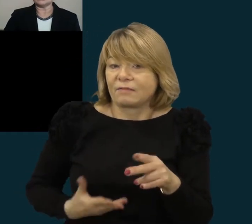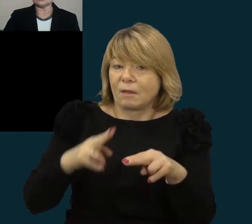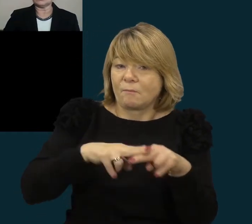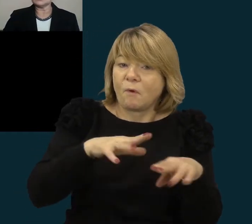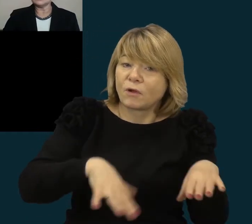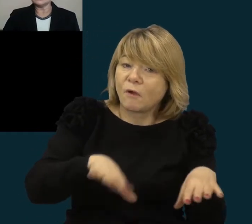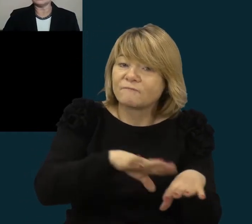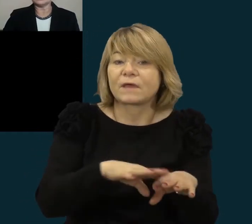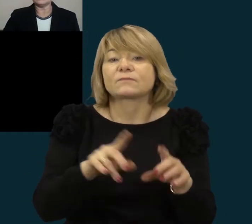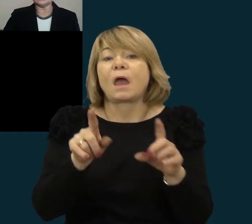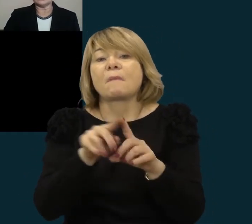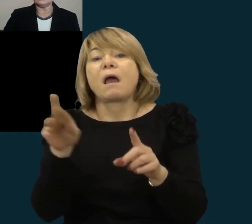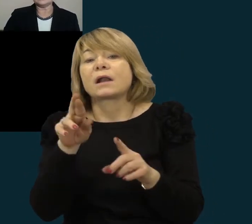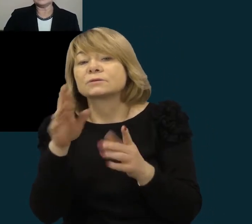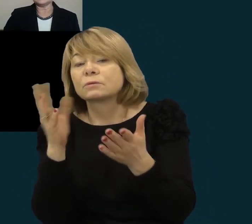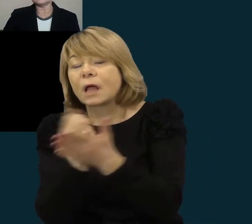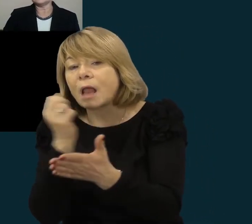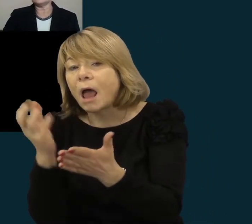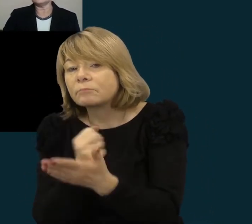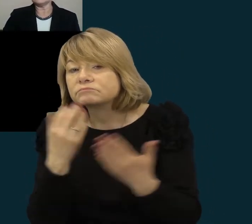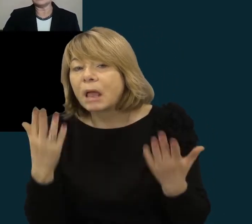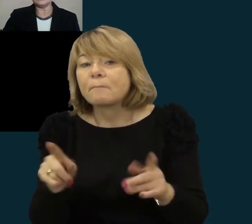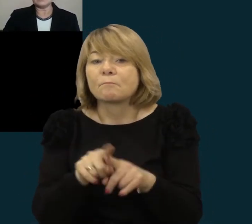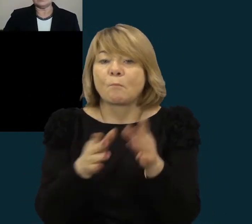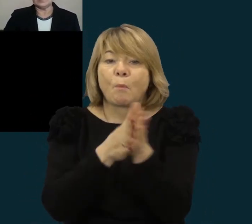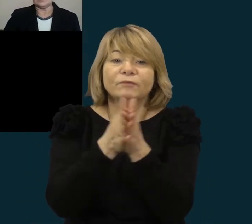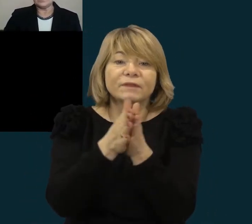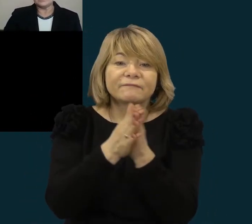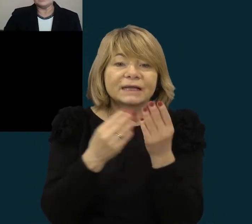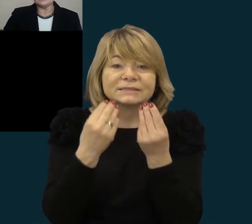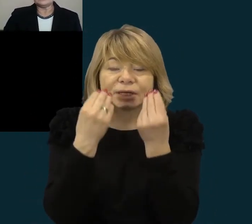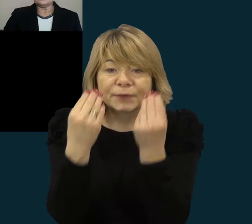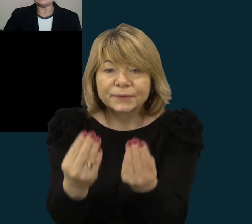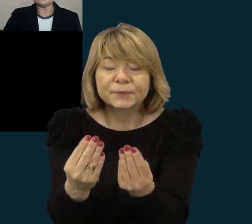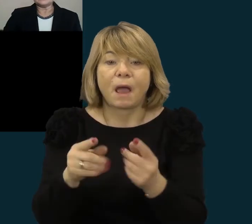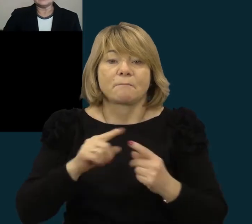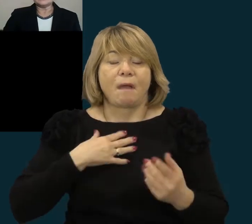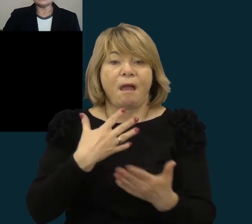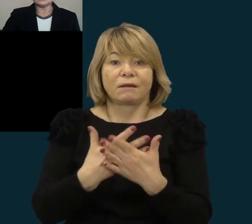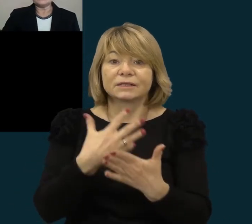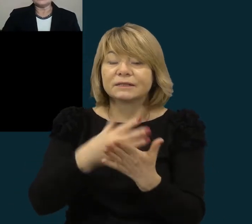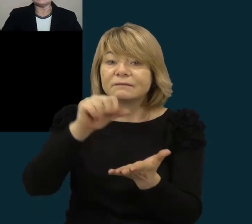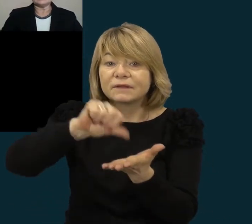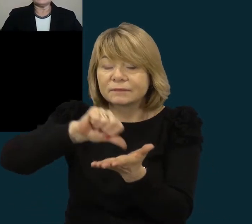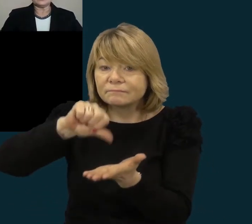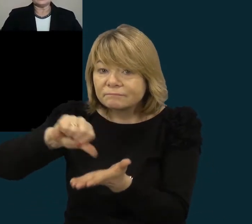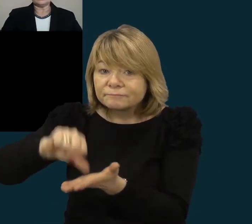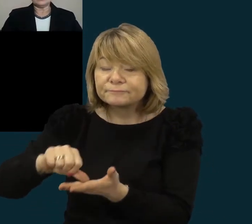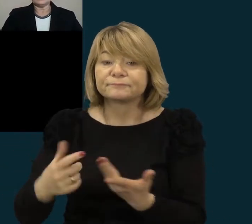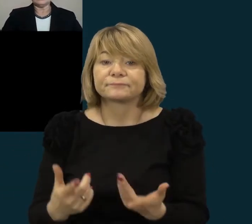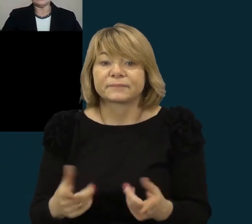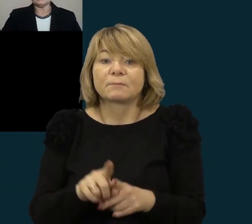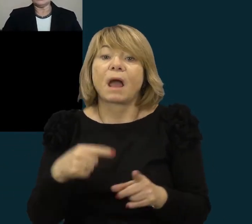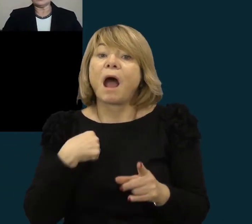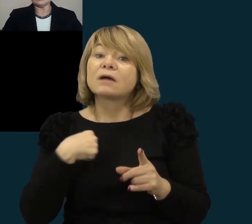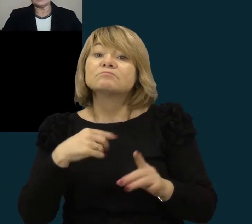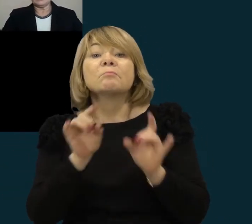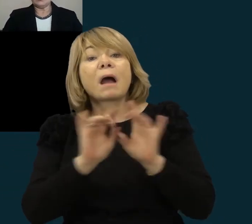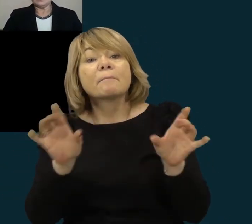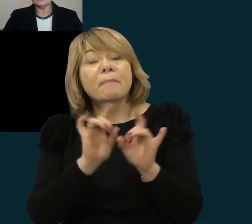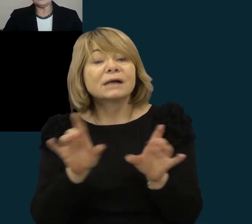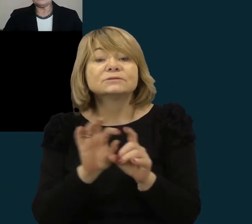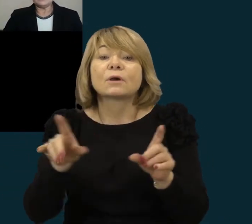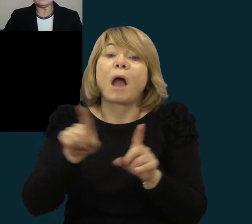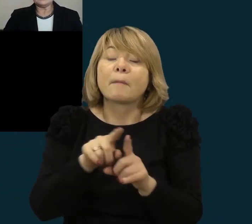rezultatus, mokinių motivacijų ir aktyvų jų dalyvavimą. Taip pat pasidalinsiu, kaip virtualią Moodle mokymos į